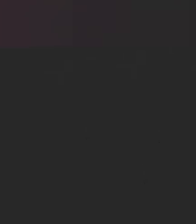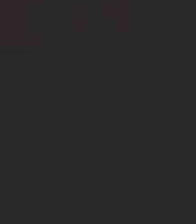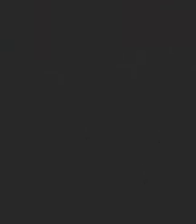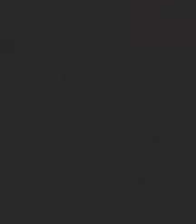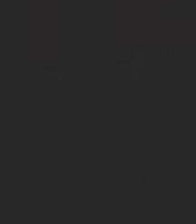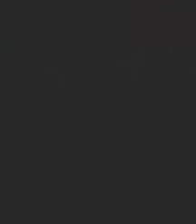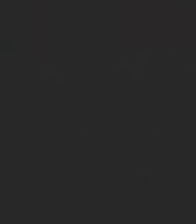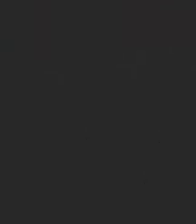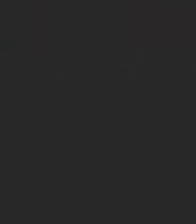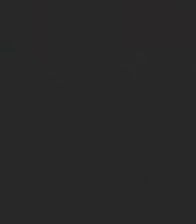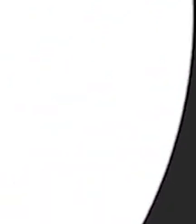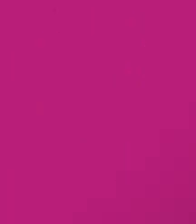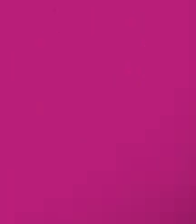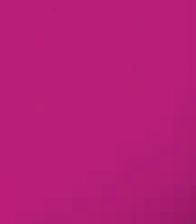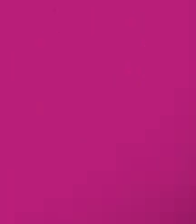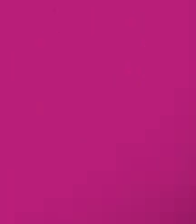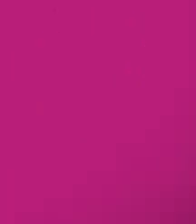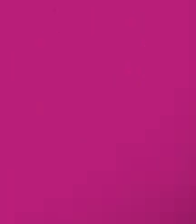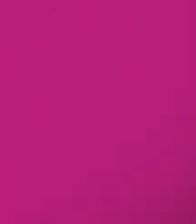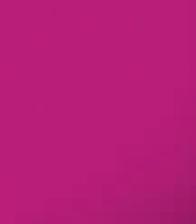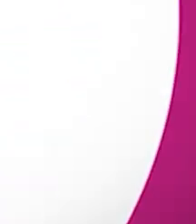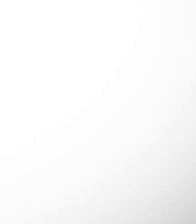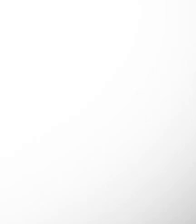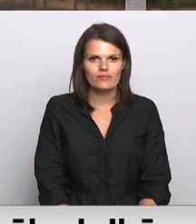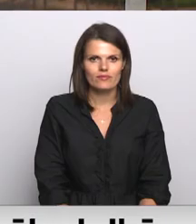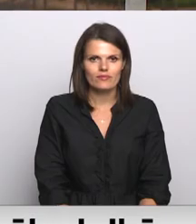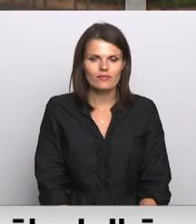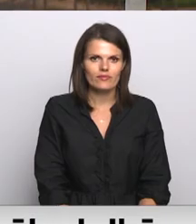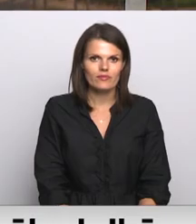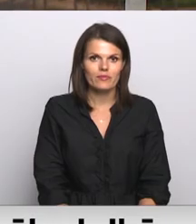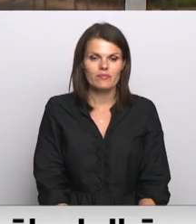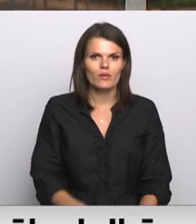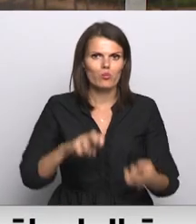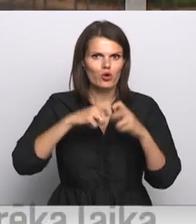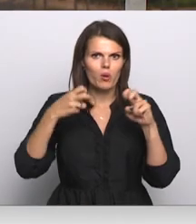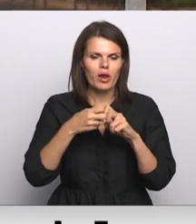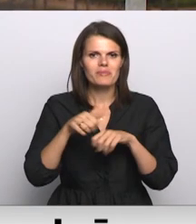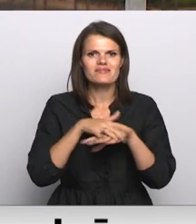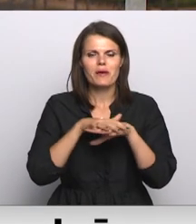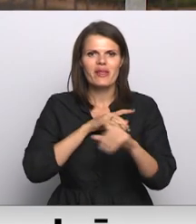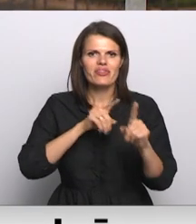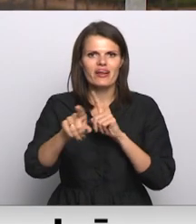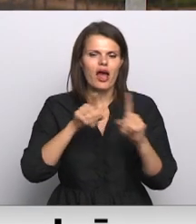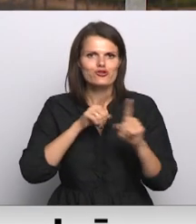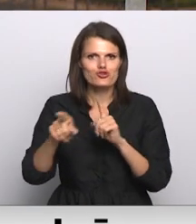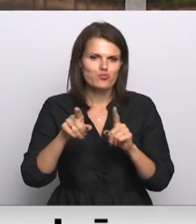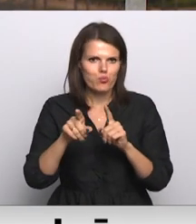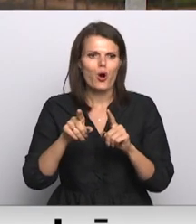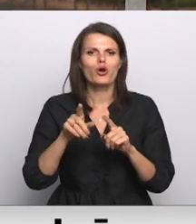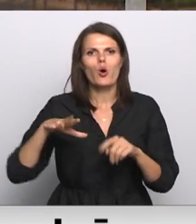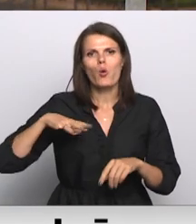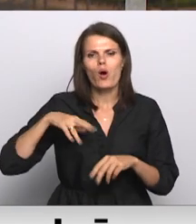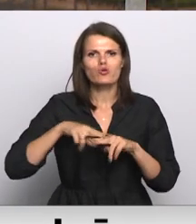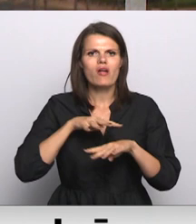Re! Viss ēters ir te! Nedienas ar sabiedriskā transporta reizu nodrošināšanu